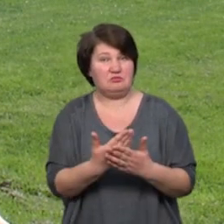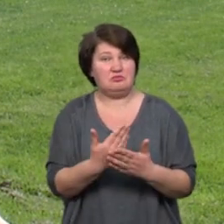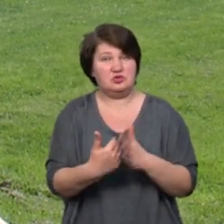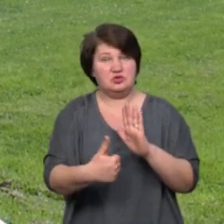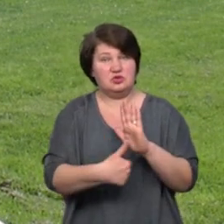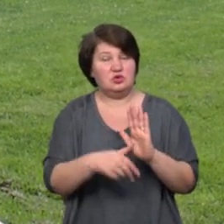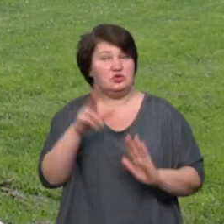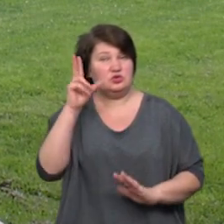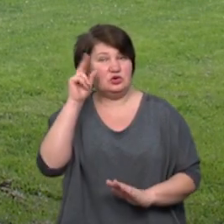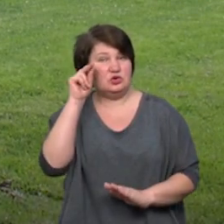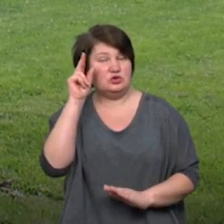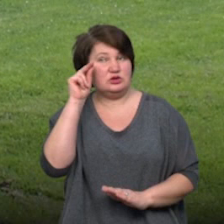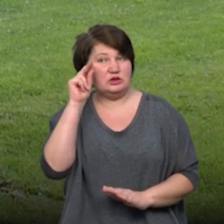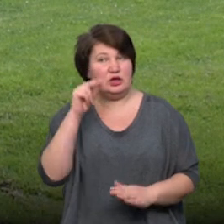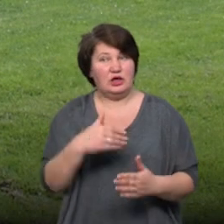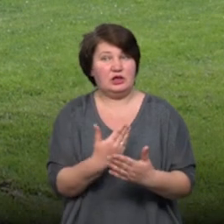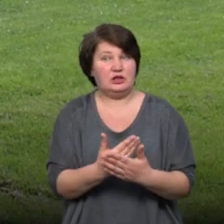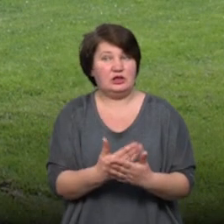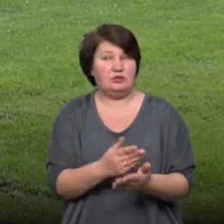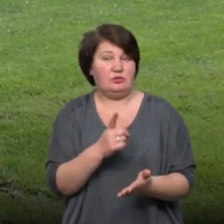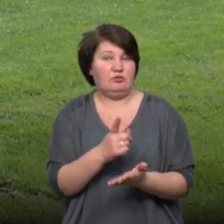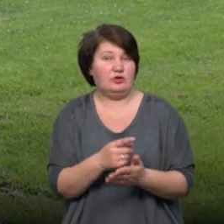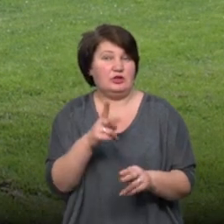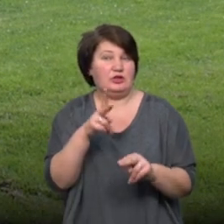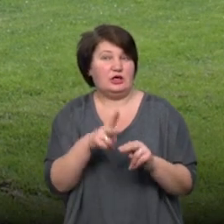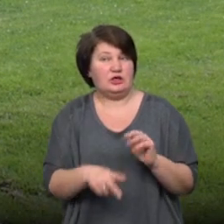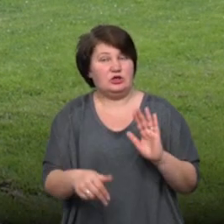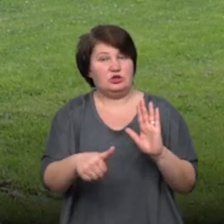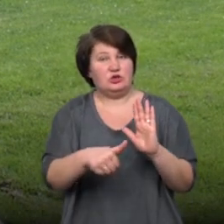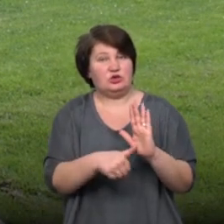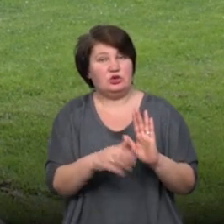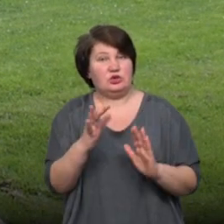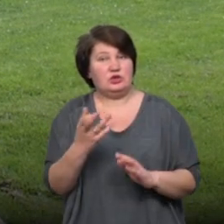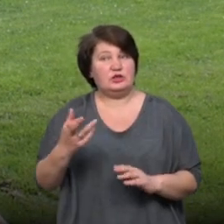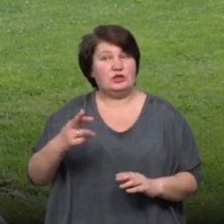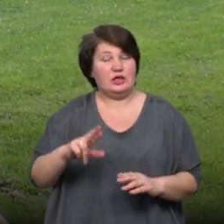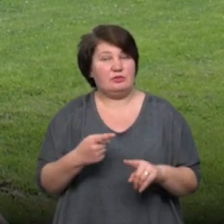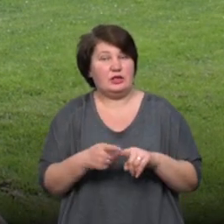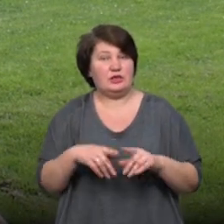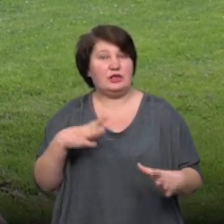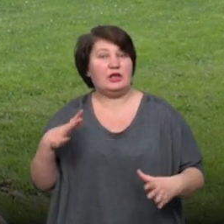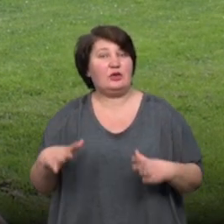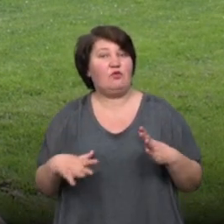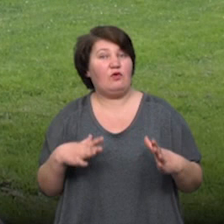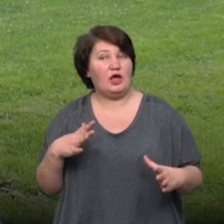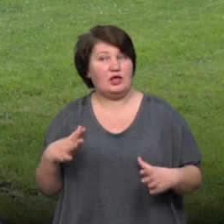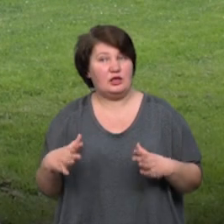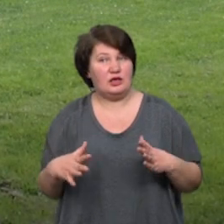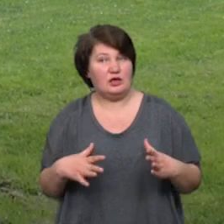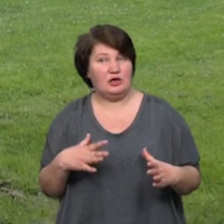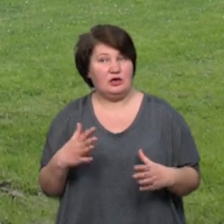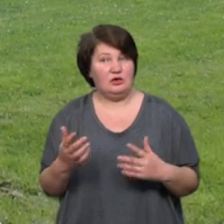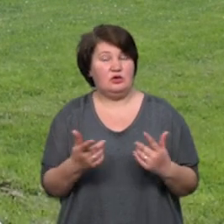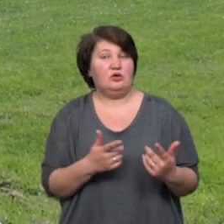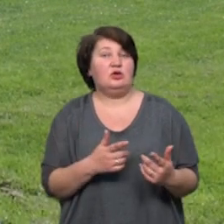6-го червня, це ми маємо закінчити 6-го серпня. Закінчимо 6-го серпня і нам треба знову